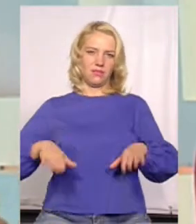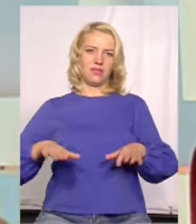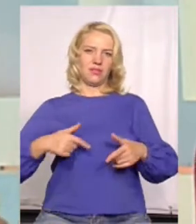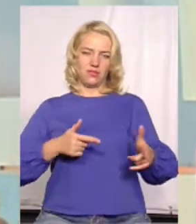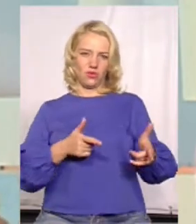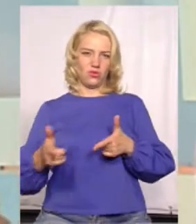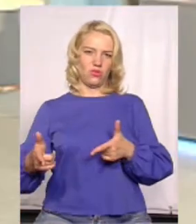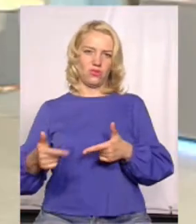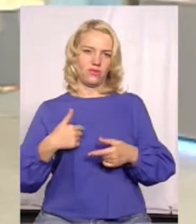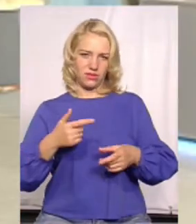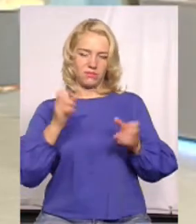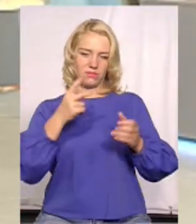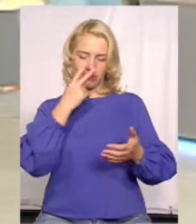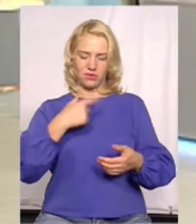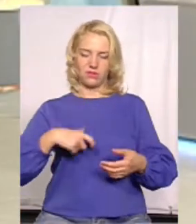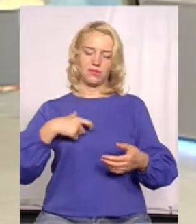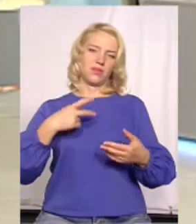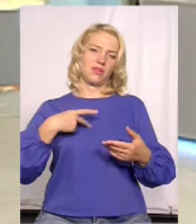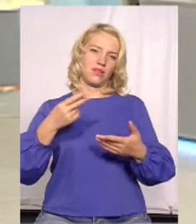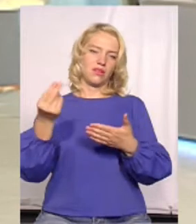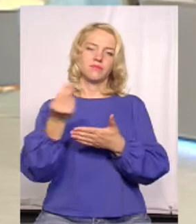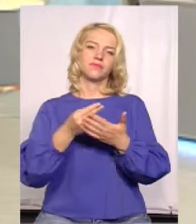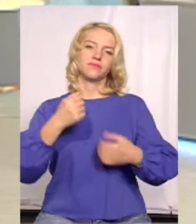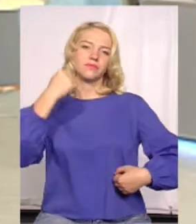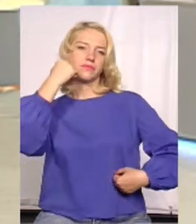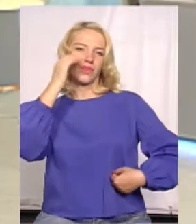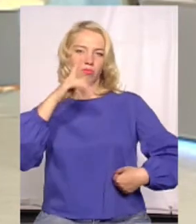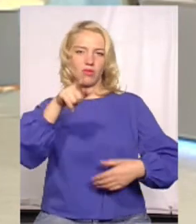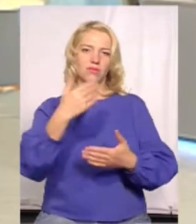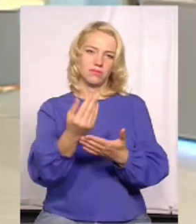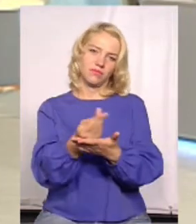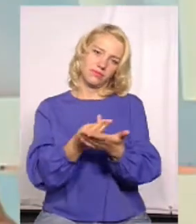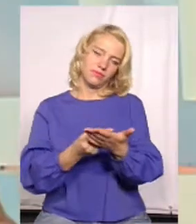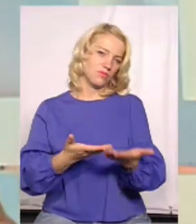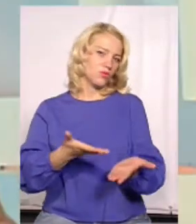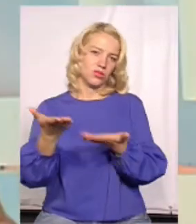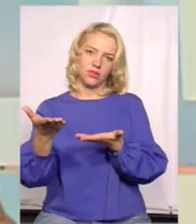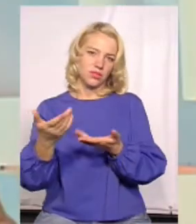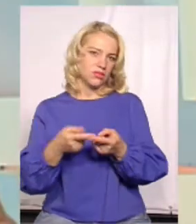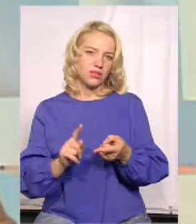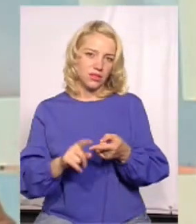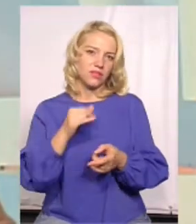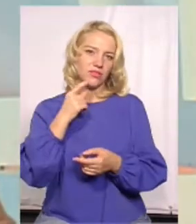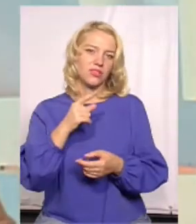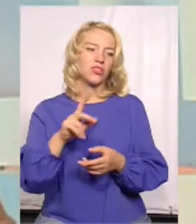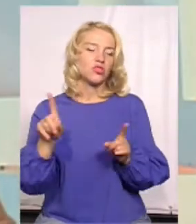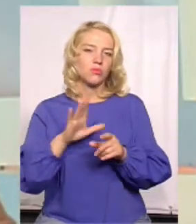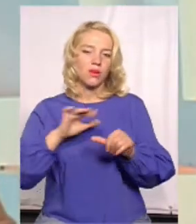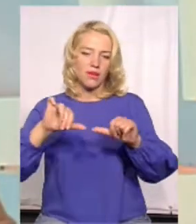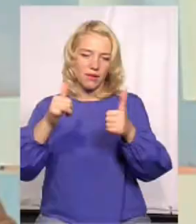своє погрудня. Позувати, да, днями, ночами, щоб хмельничани побачили саме скульптуру